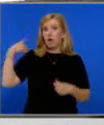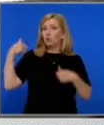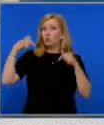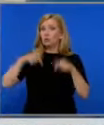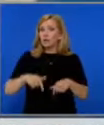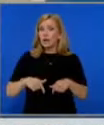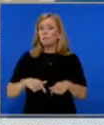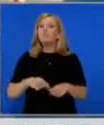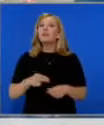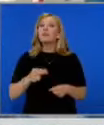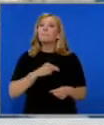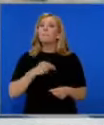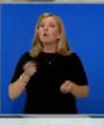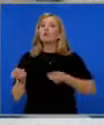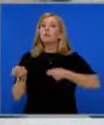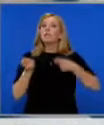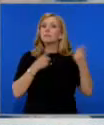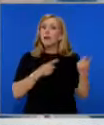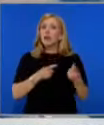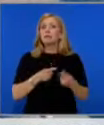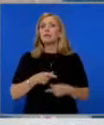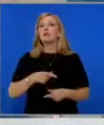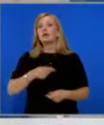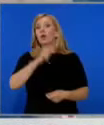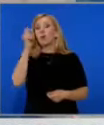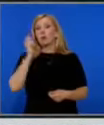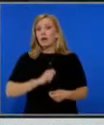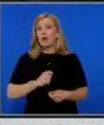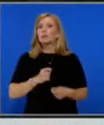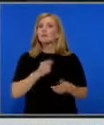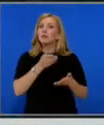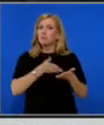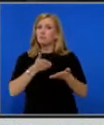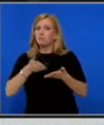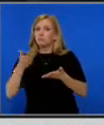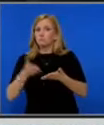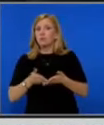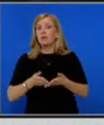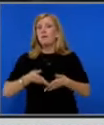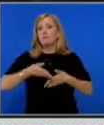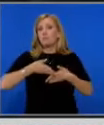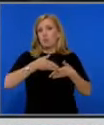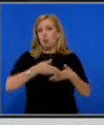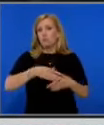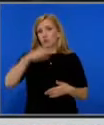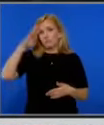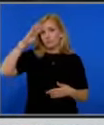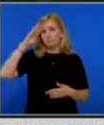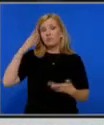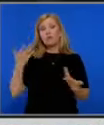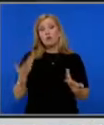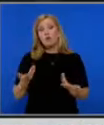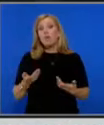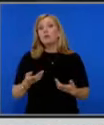320 танка от съветската епоха и 14 изтребителя МиГ-29. Според полските медии, вече няма